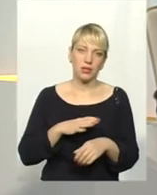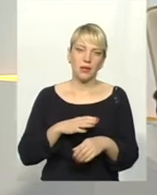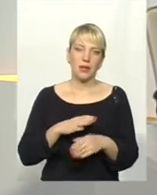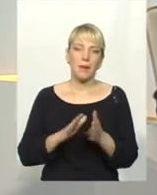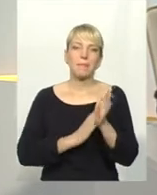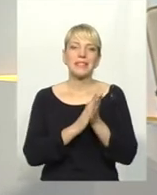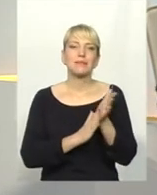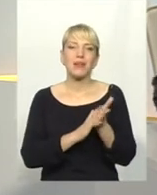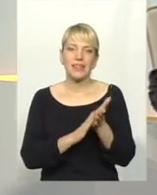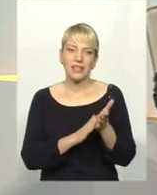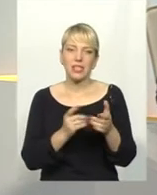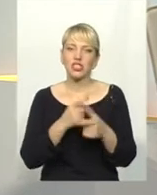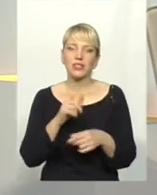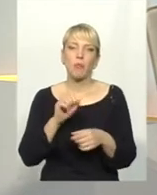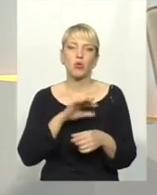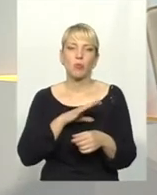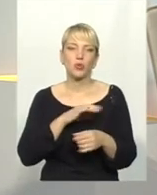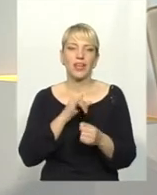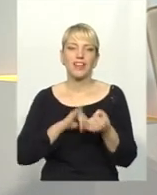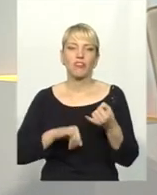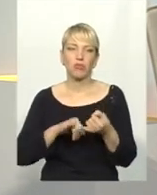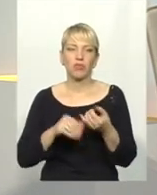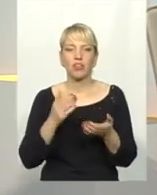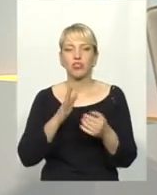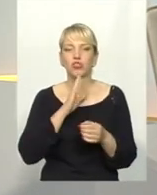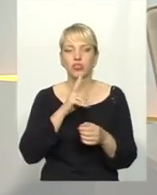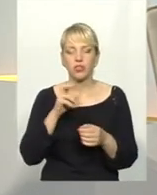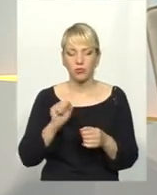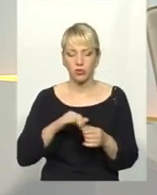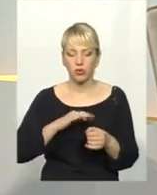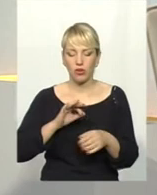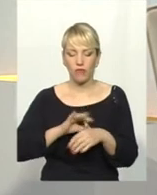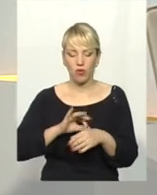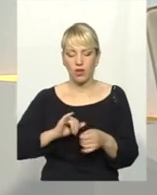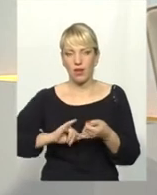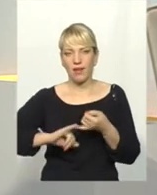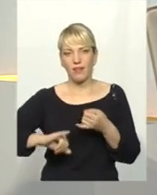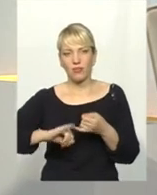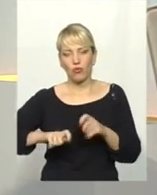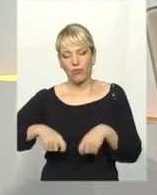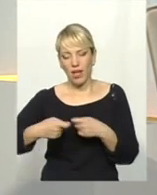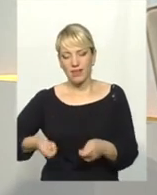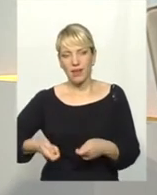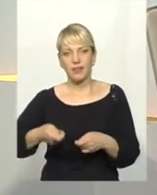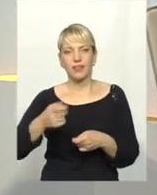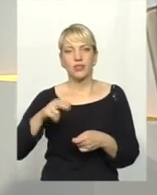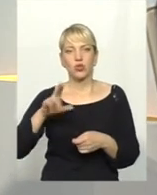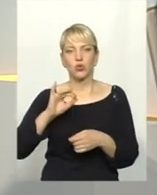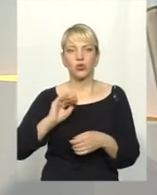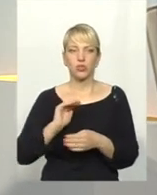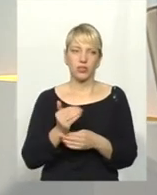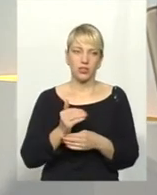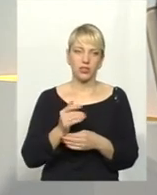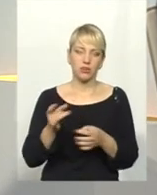це може бути інфікування, скажімо, якщо жінка хвора, інфікування вже й дитини, і дитина може народитися вже